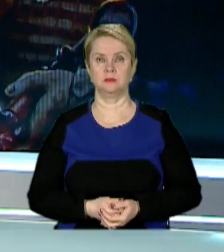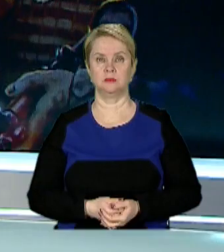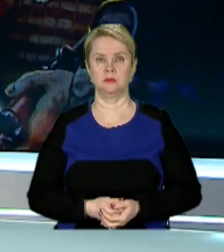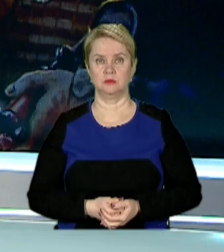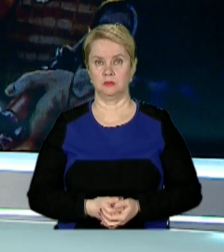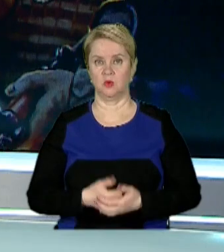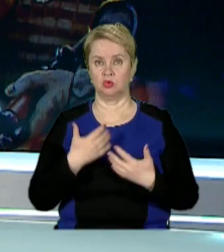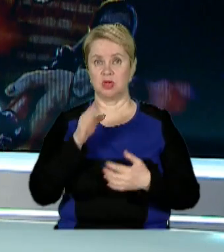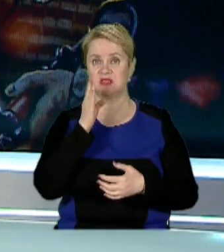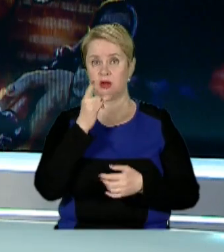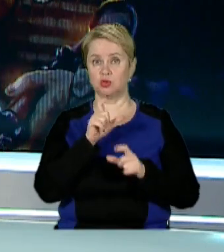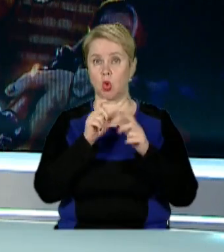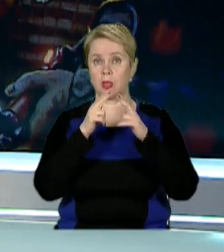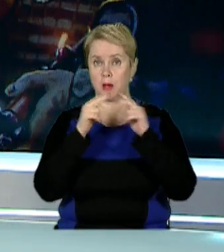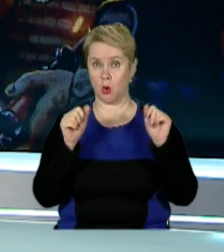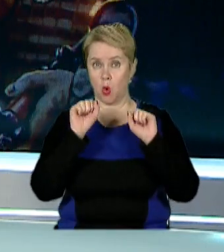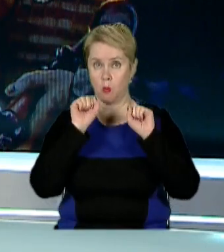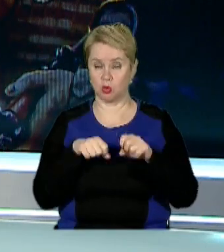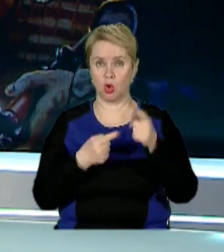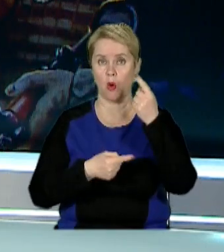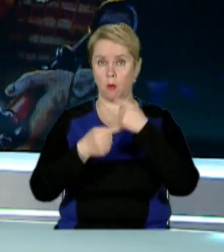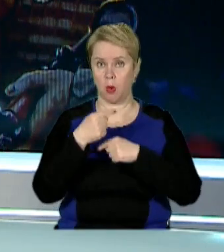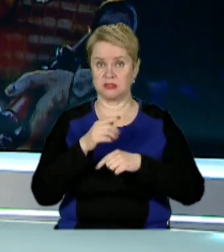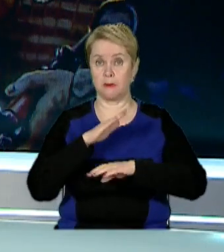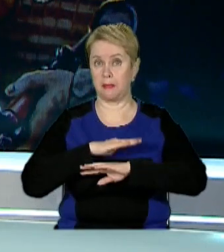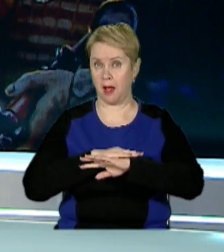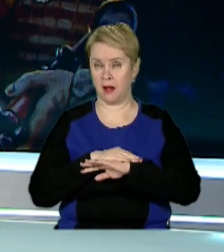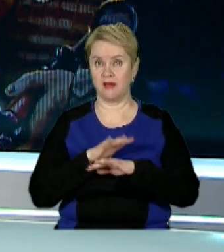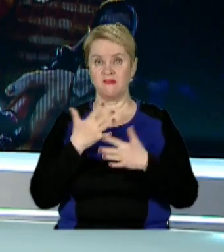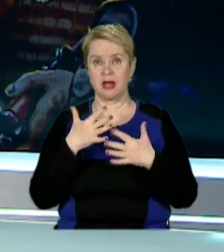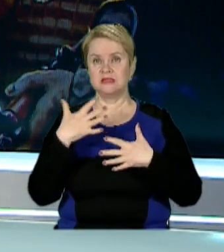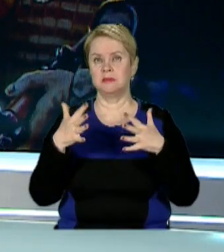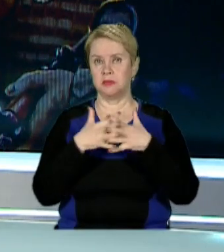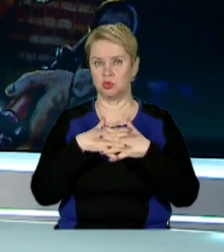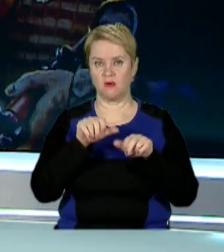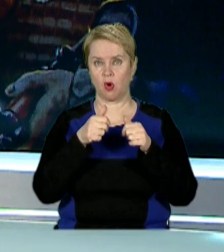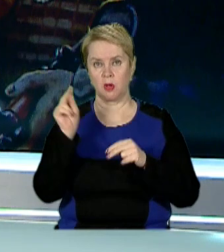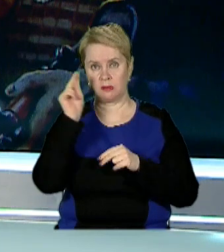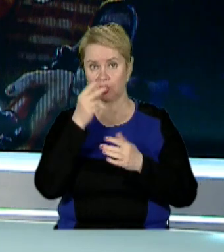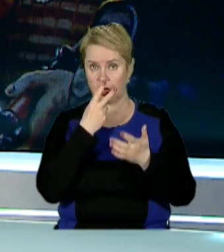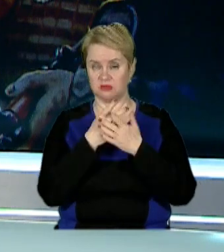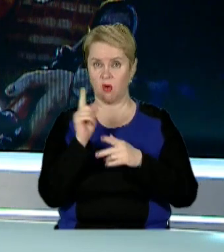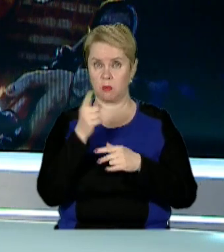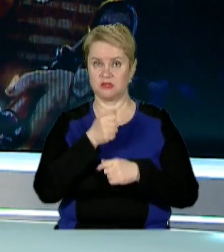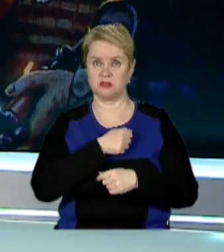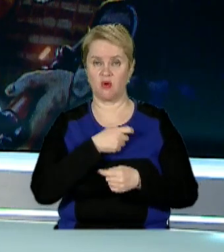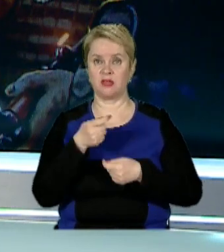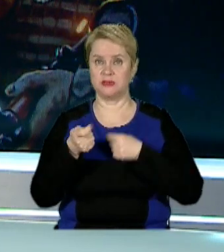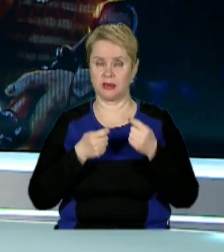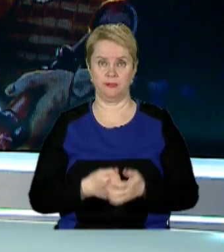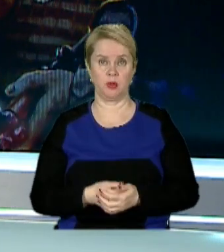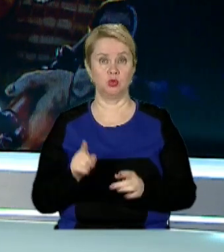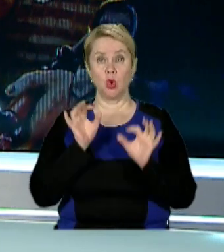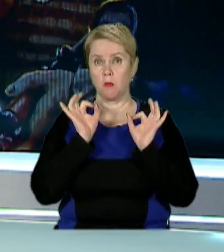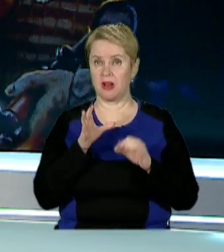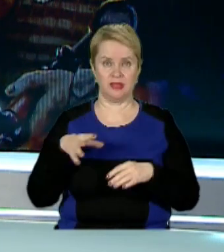Вже з вересня школя Рідні про Петровщину можуть повернутися за парти. Варіант змішаної форми навчання розглядають в обласній військовій адміністрації.